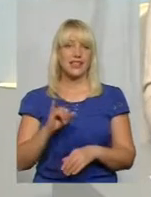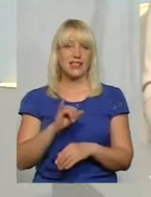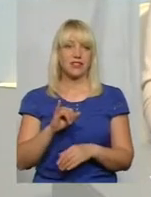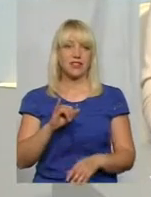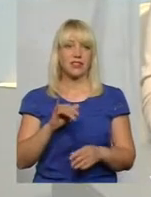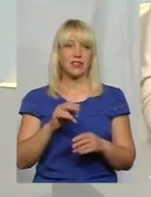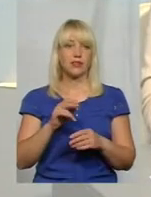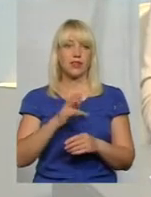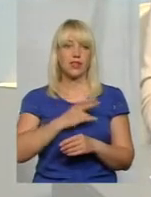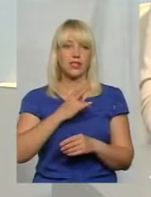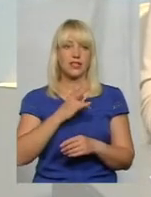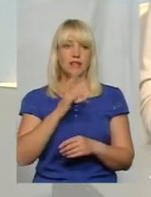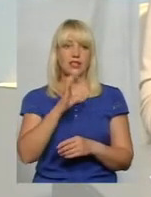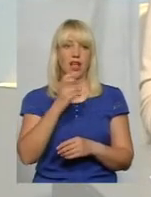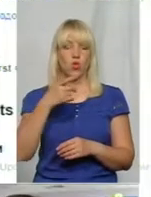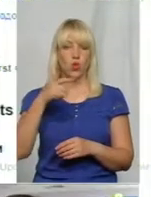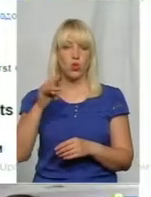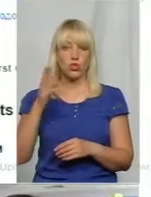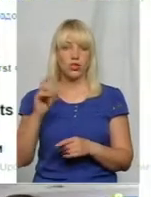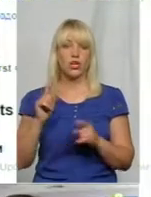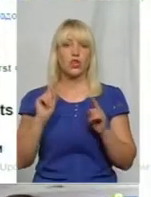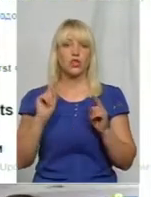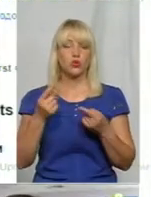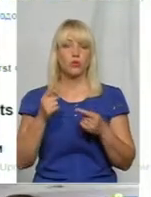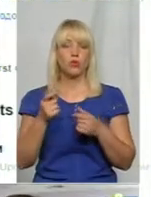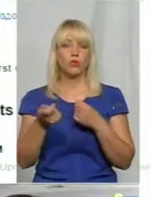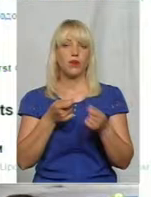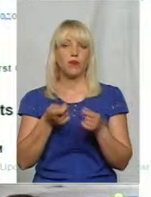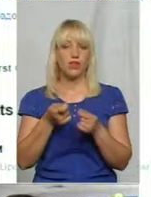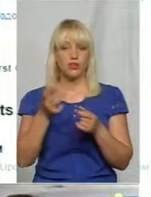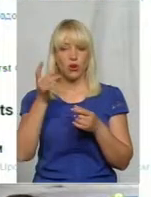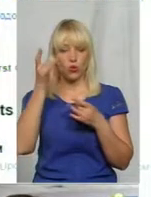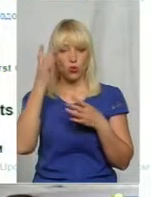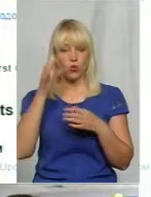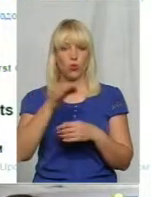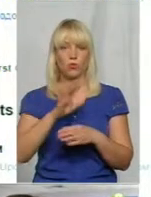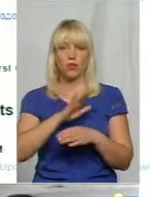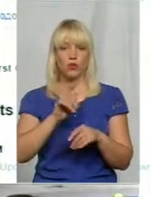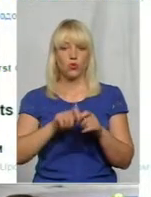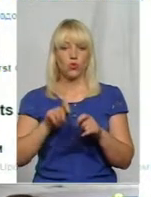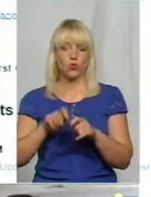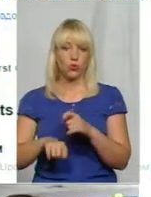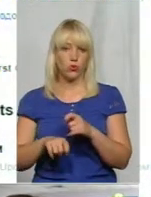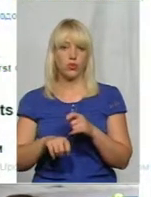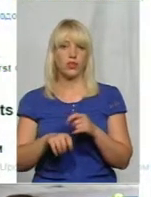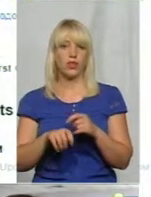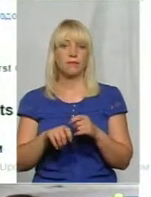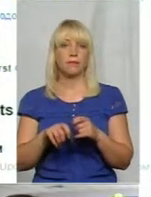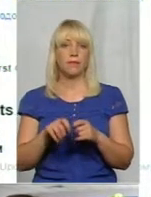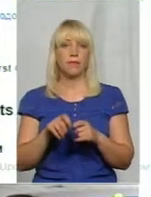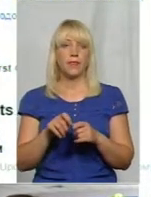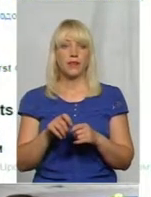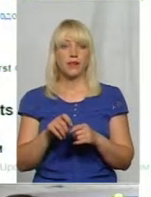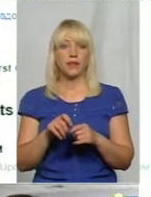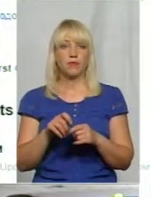Сенгушків. І пані Людмила Левицька пише, чому управління культури області не контролює виконання охоронних договорів з міською